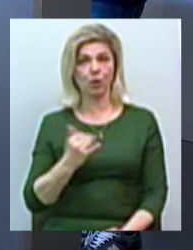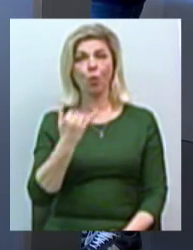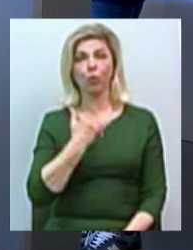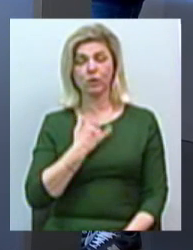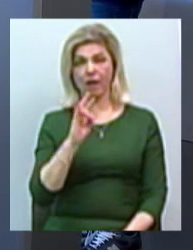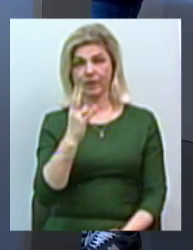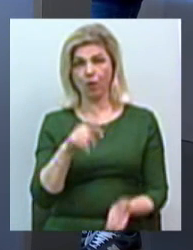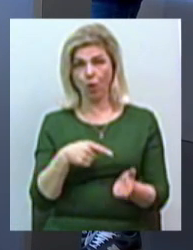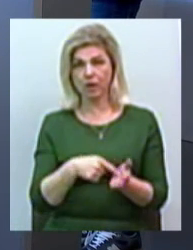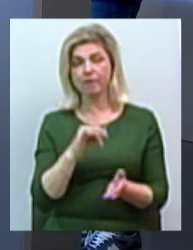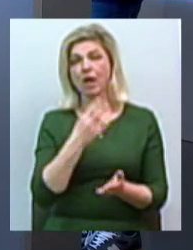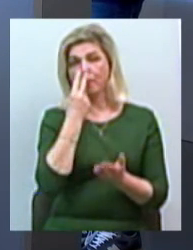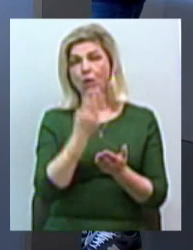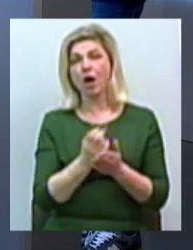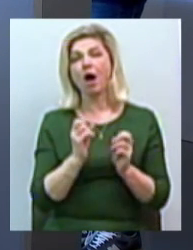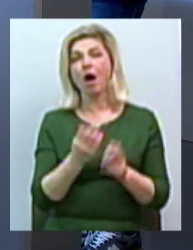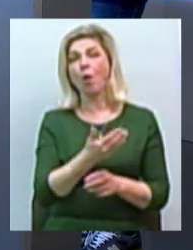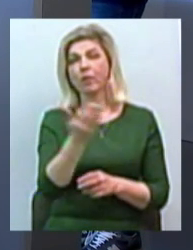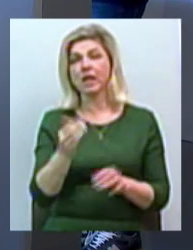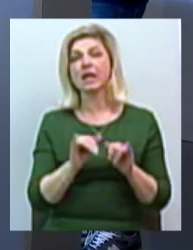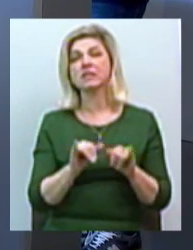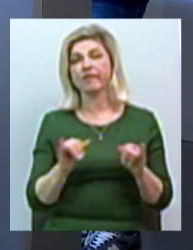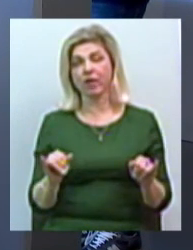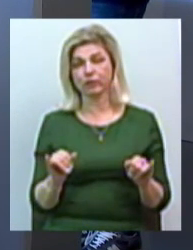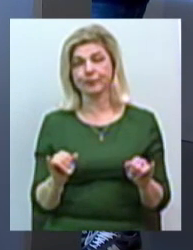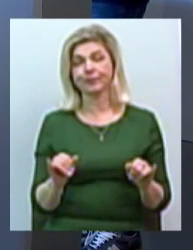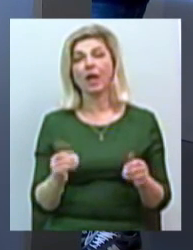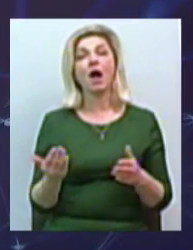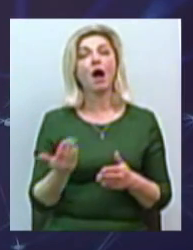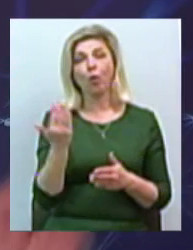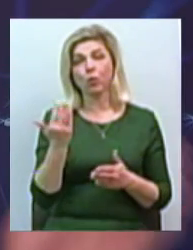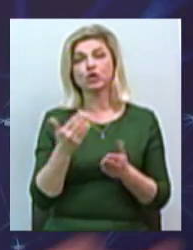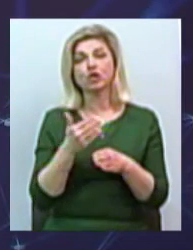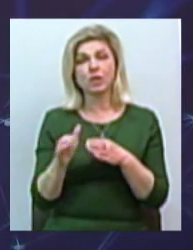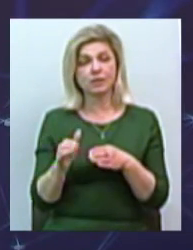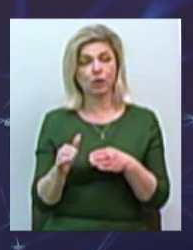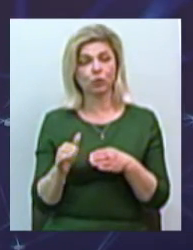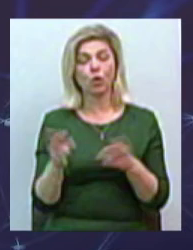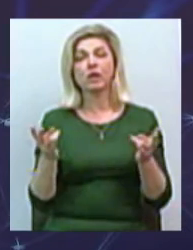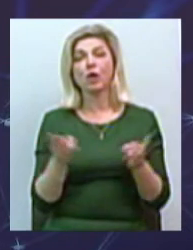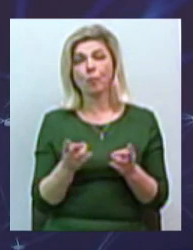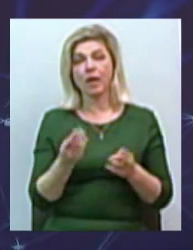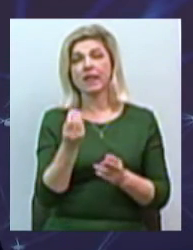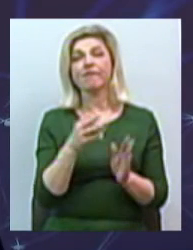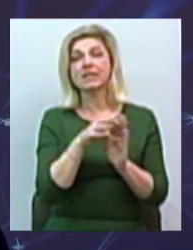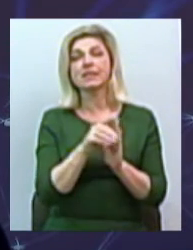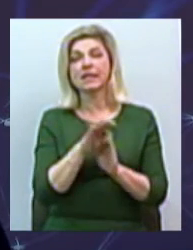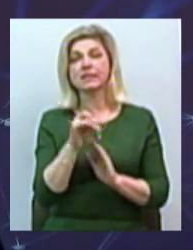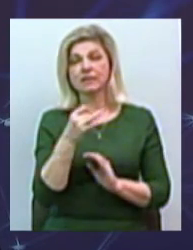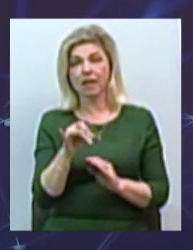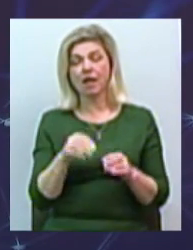демонстрували, як вони розвивають подобний бізнес. Якщо вам відомо, яку саме частину необхідних інвестицій дав